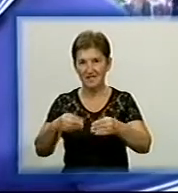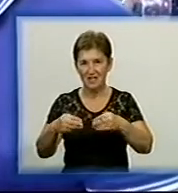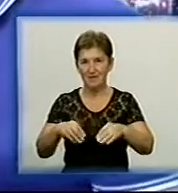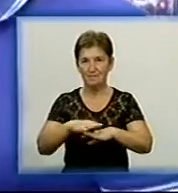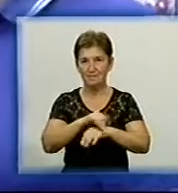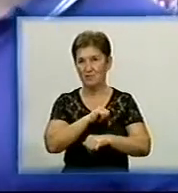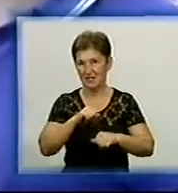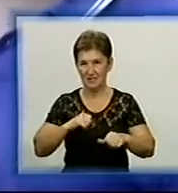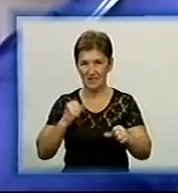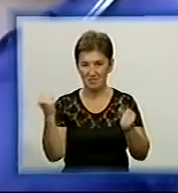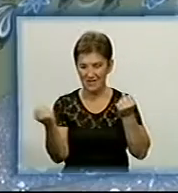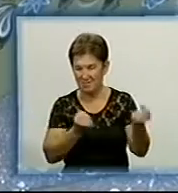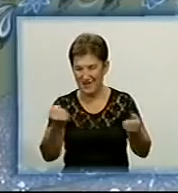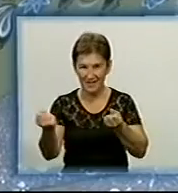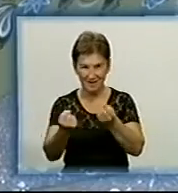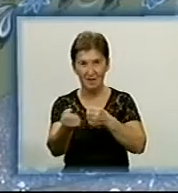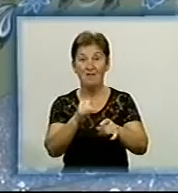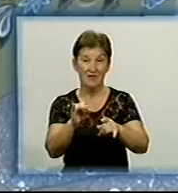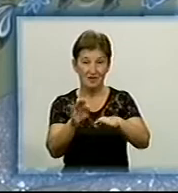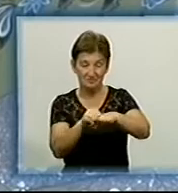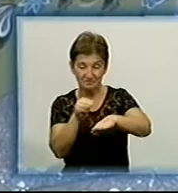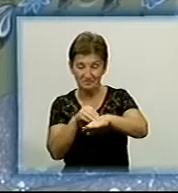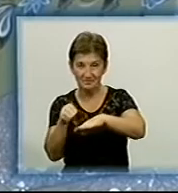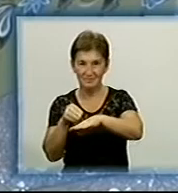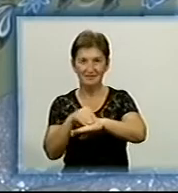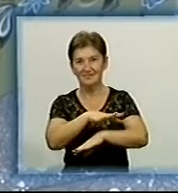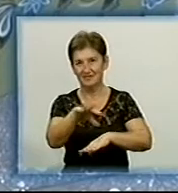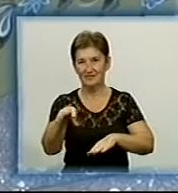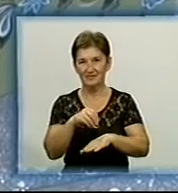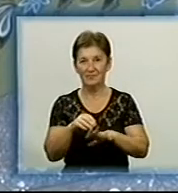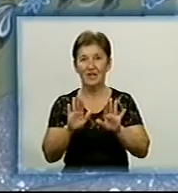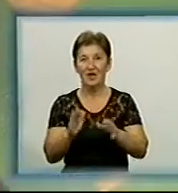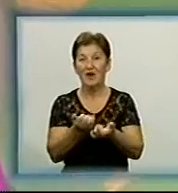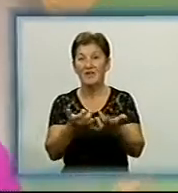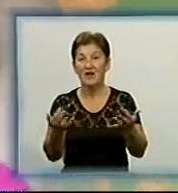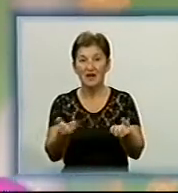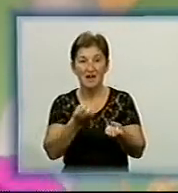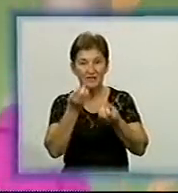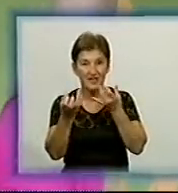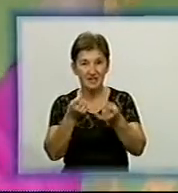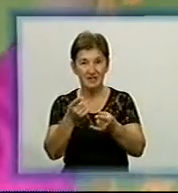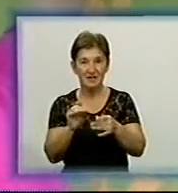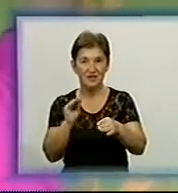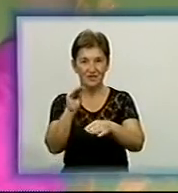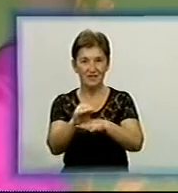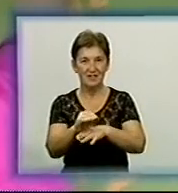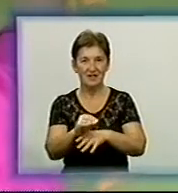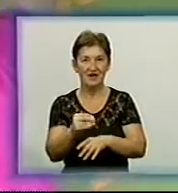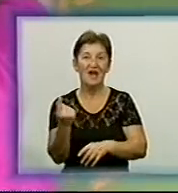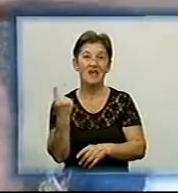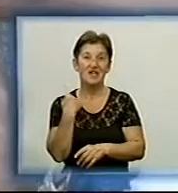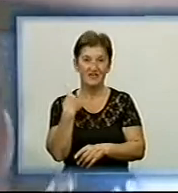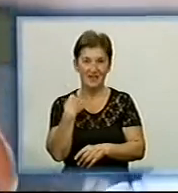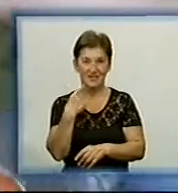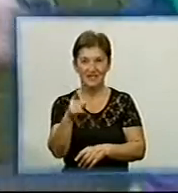самі збили, пошпаклевали На цій підставці художники намалювали лише кілька квітів Інші візерунки довірили кіровоградським дітлахам